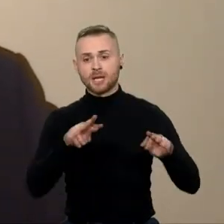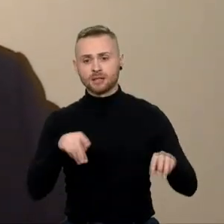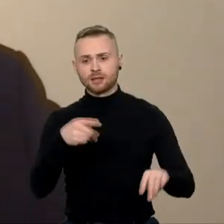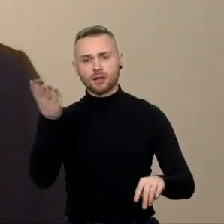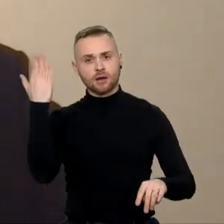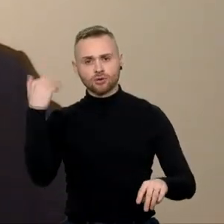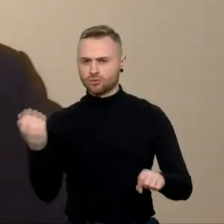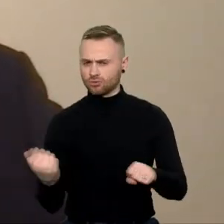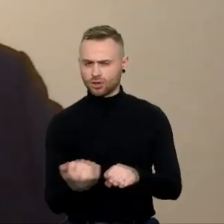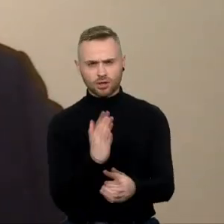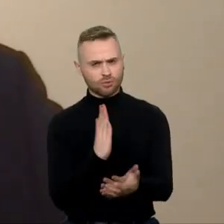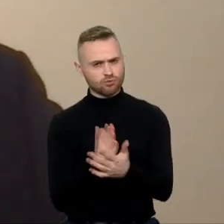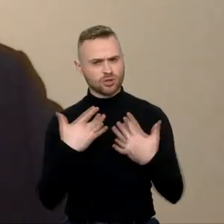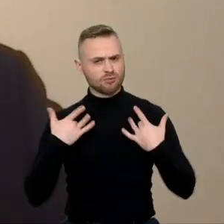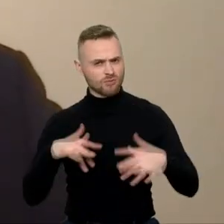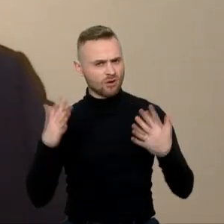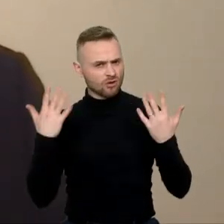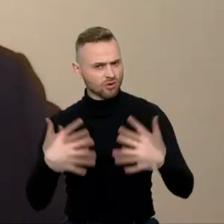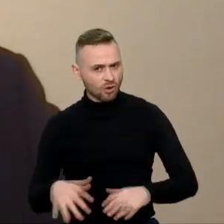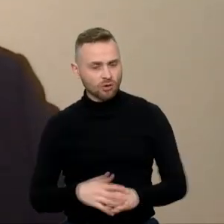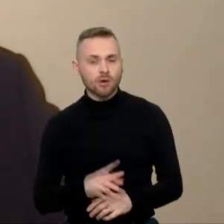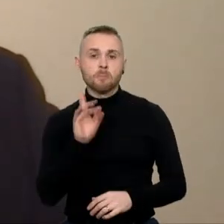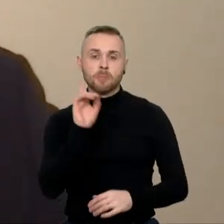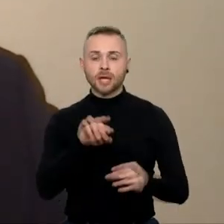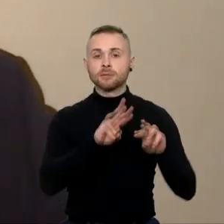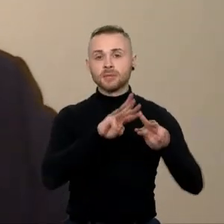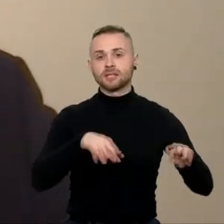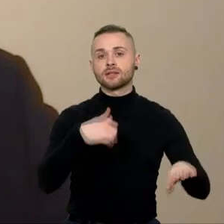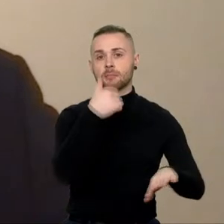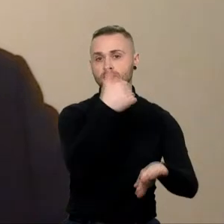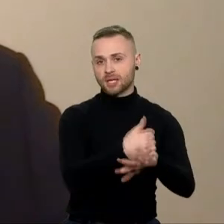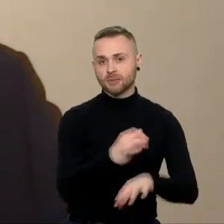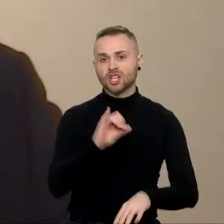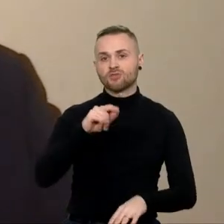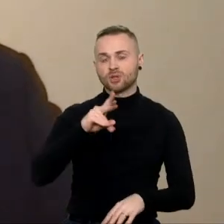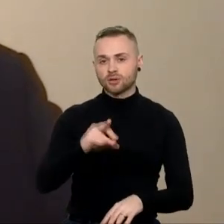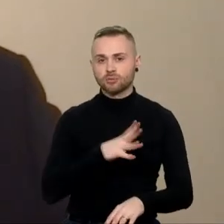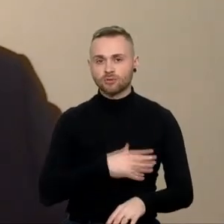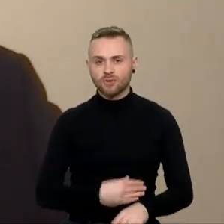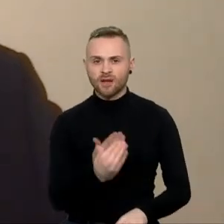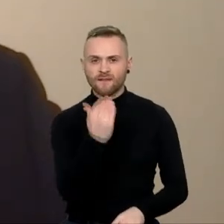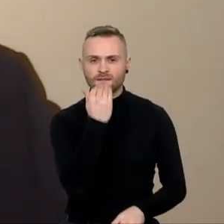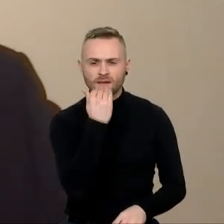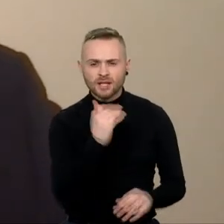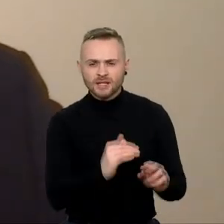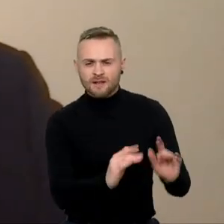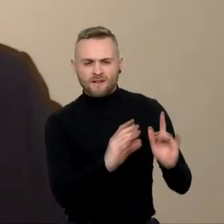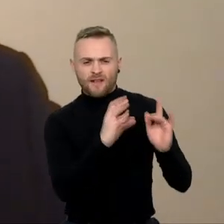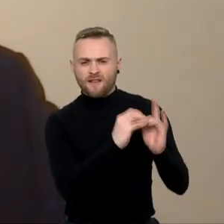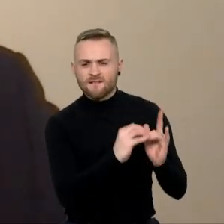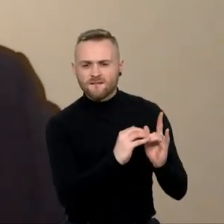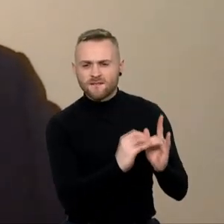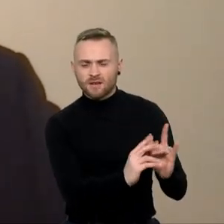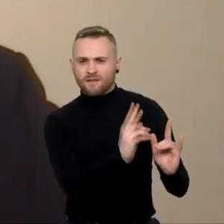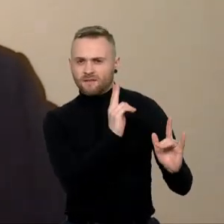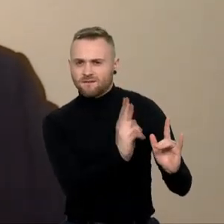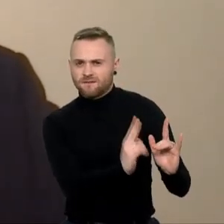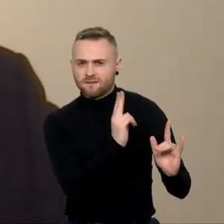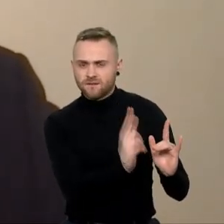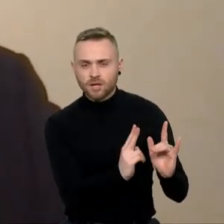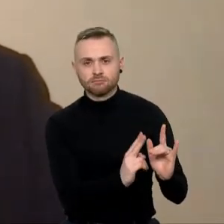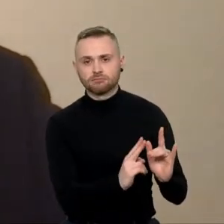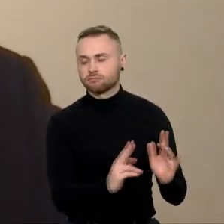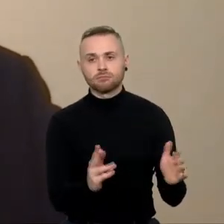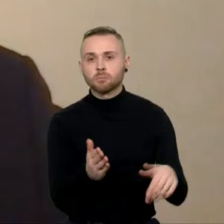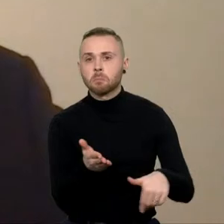atsistatydinti. Tačiau premierė Ingrida Šimonyte laikėsi įsikybūs kaip ir daugelio kitų savo ministrų. Nepagelbėjo